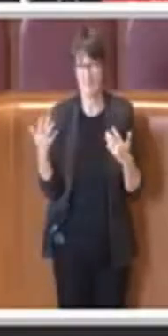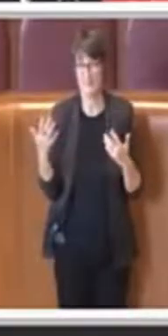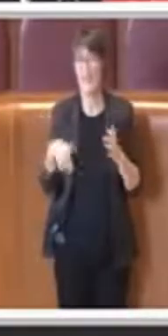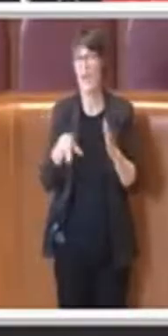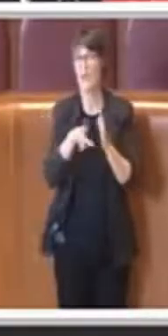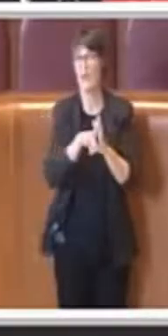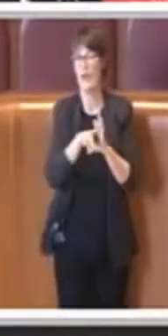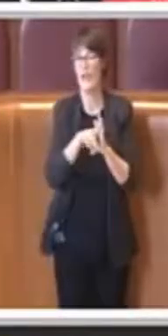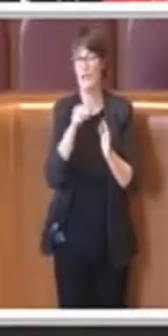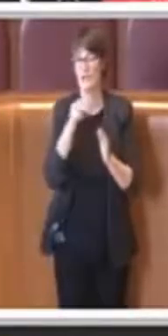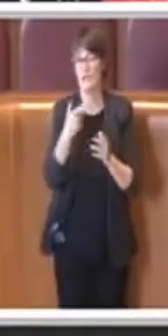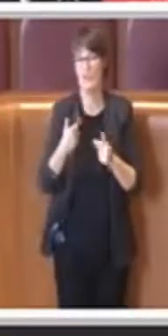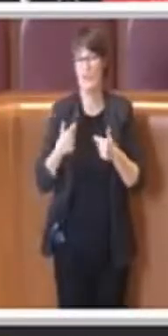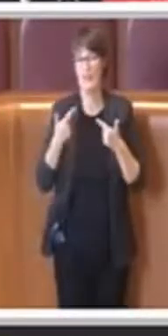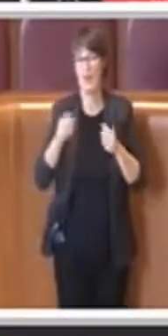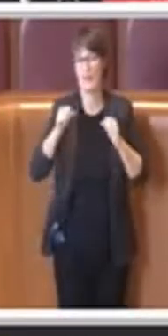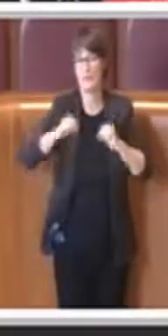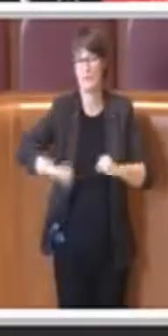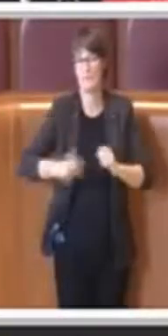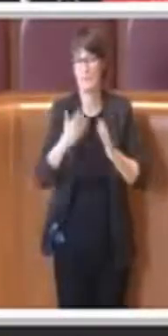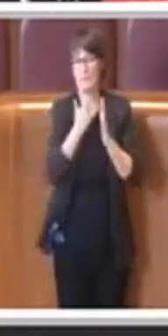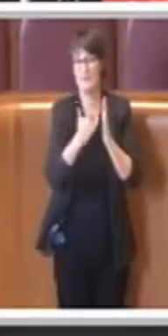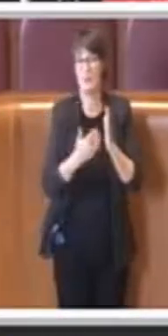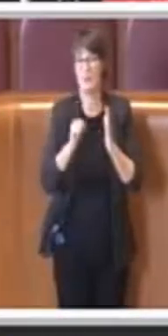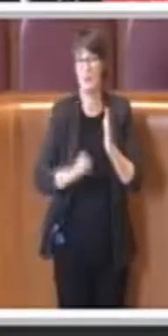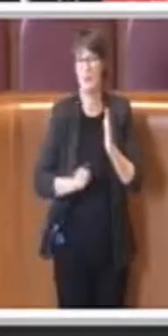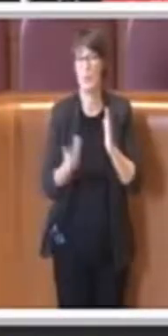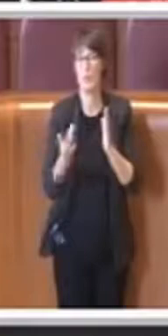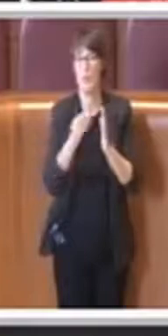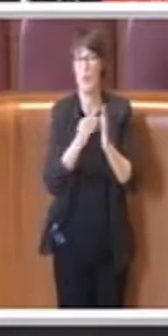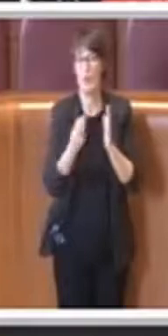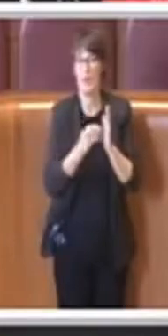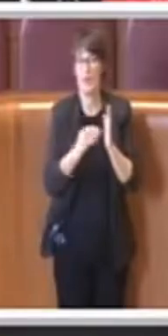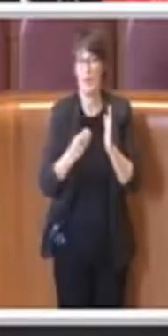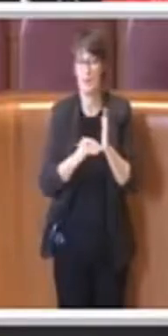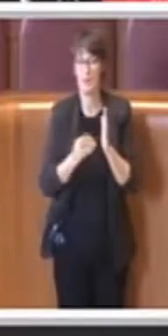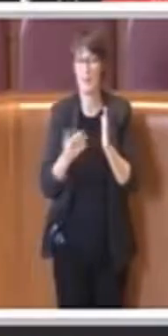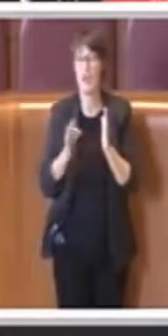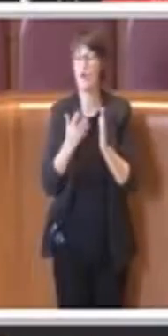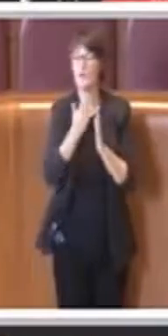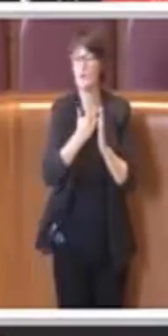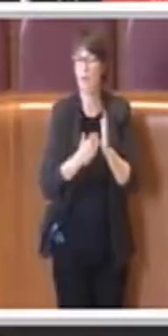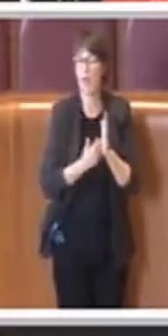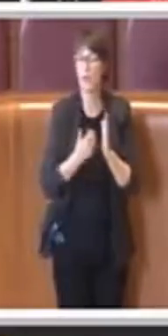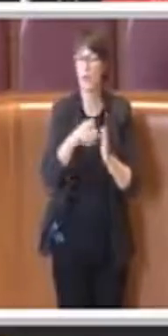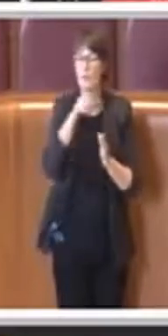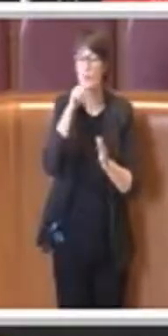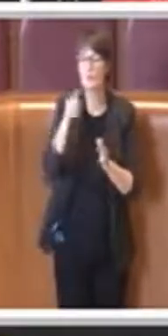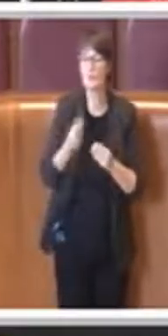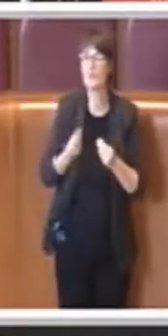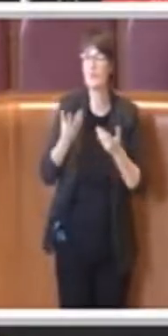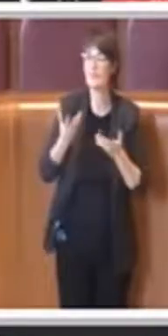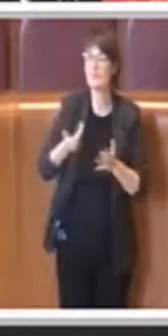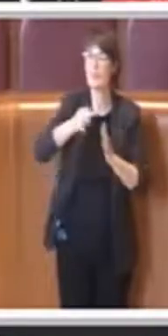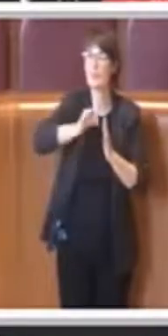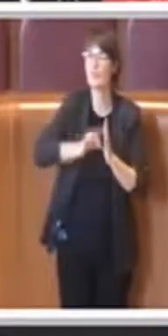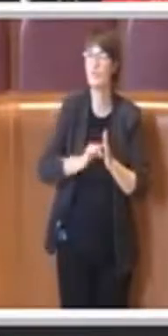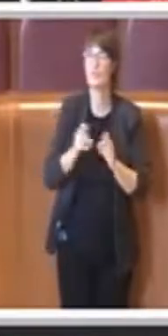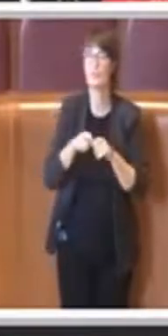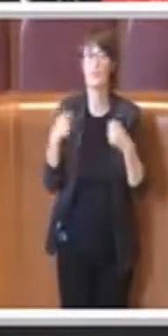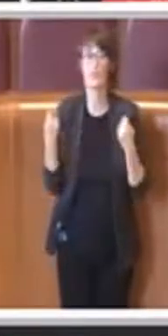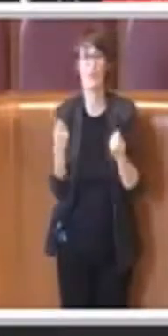integrativa dello statuto e quindi lo statuto che disciplina, definisce i principi generali, criteri generali,